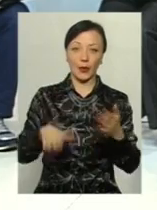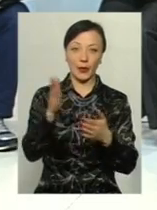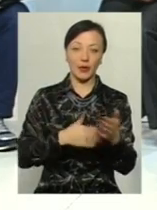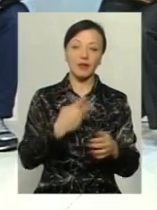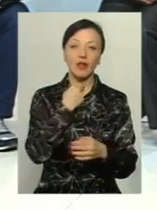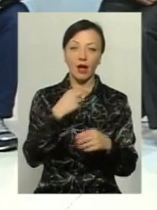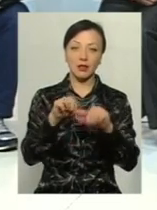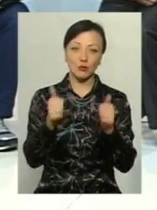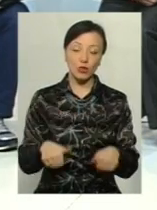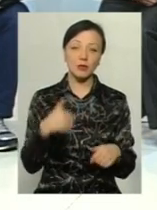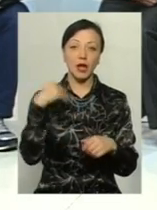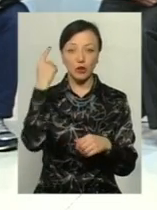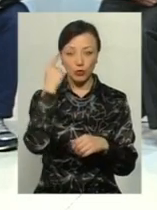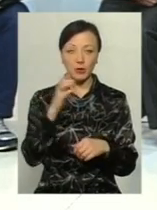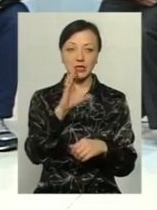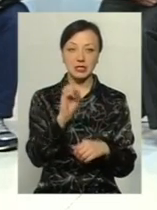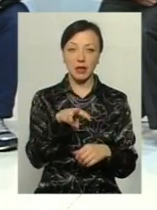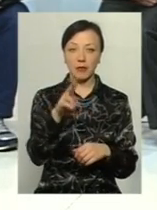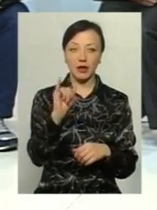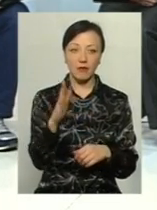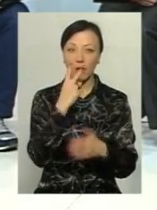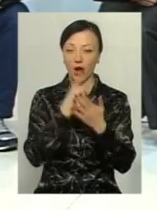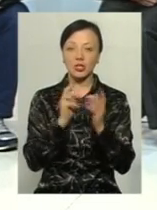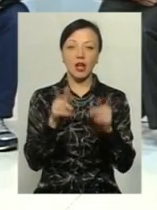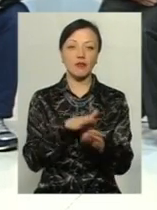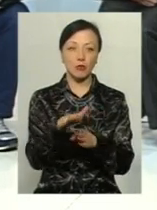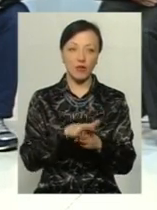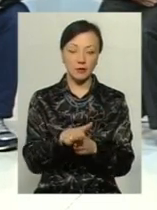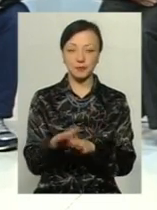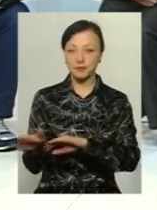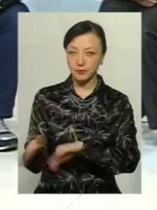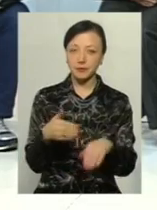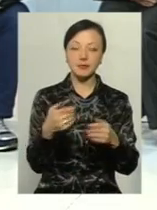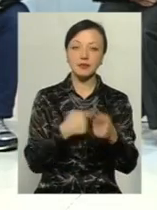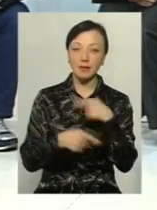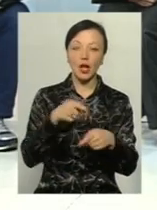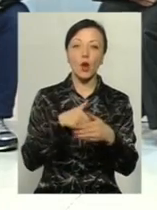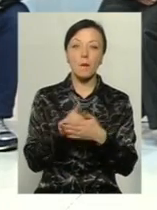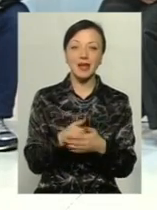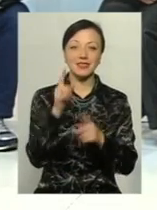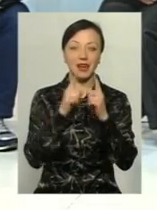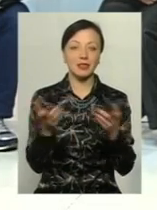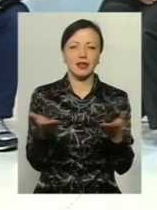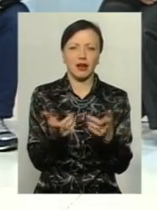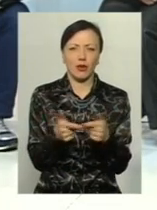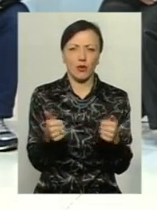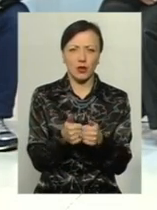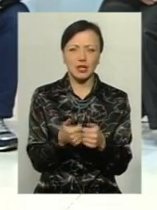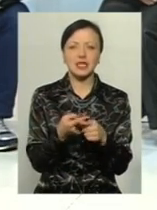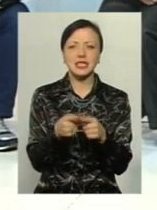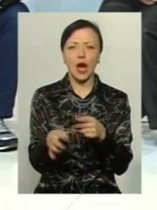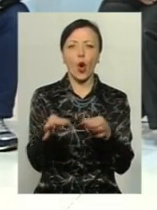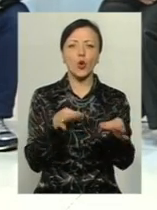наглий спосіб, і я думаю, що пан Цемків він покаже, як це відбувалося. Я все-таки вертаюся до запитання, громадська рада – це який орган? Це